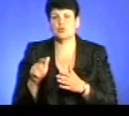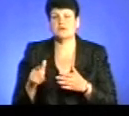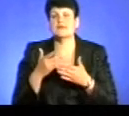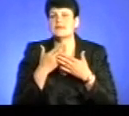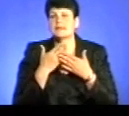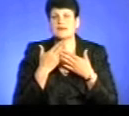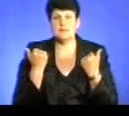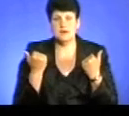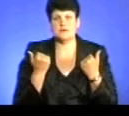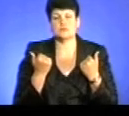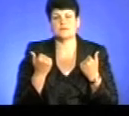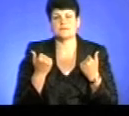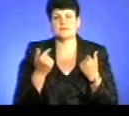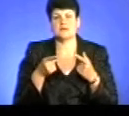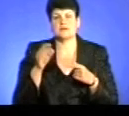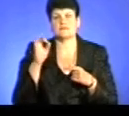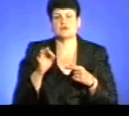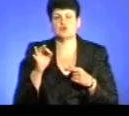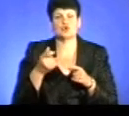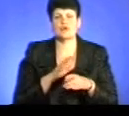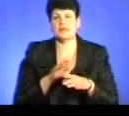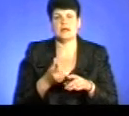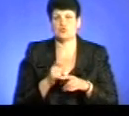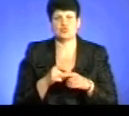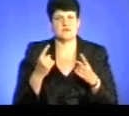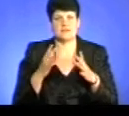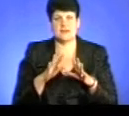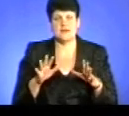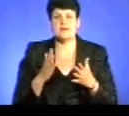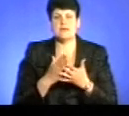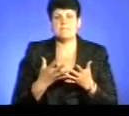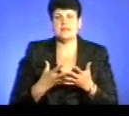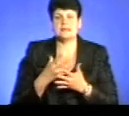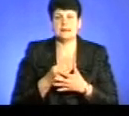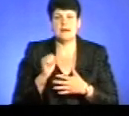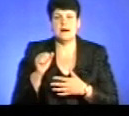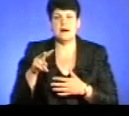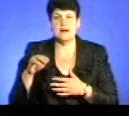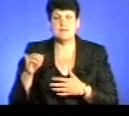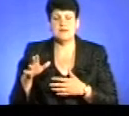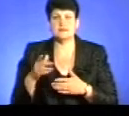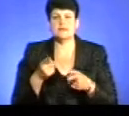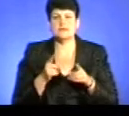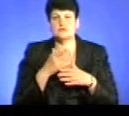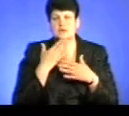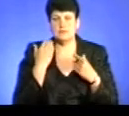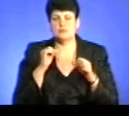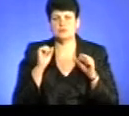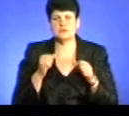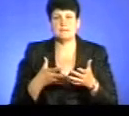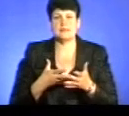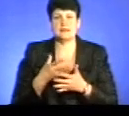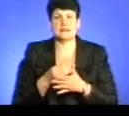мають. Їх відсоток не дуже великий, але є платники аліментів, які дійсно не мають змоги сплачувати